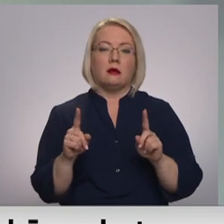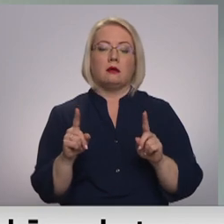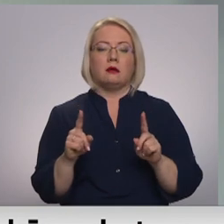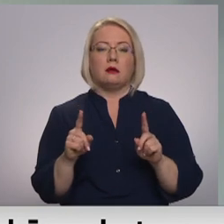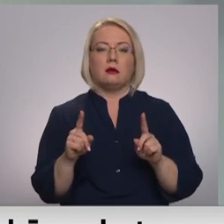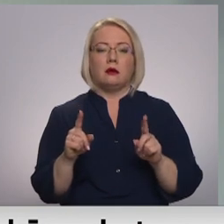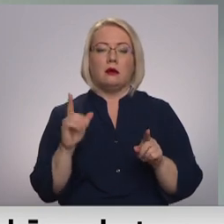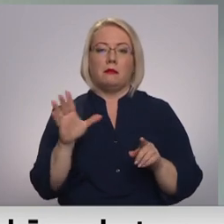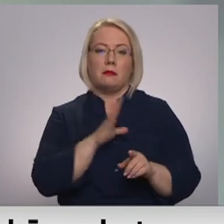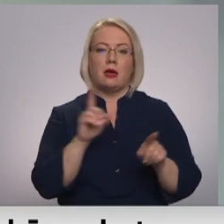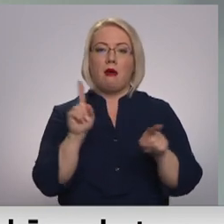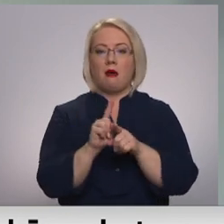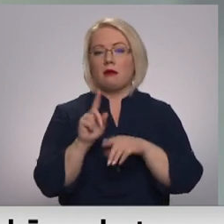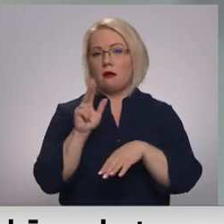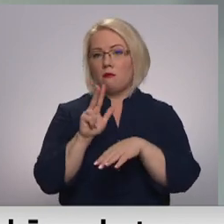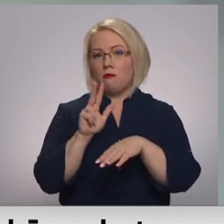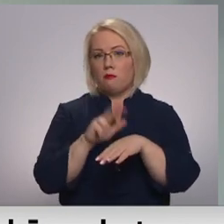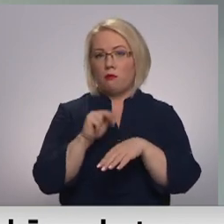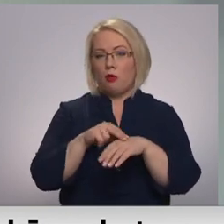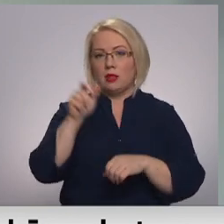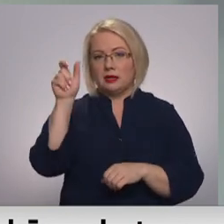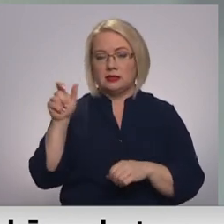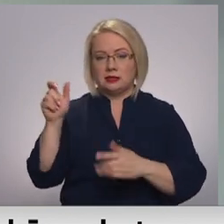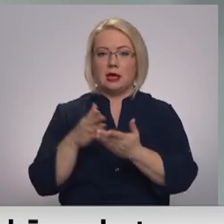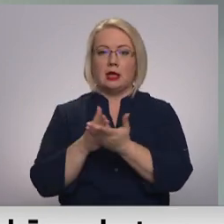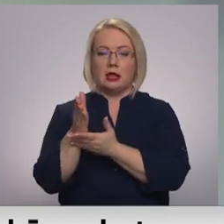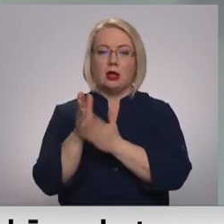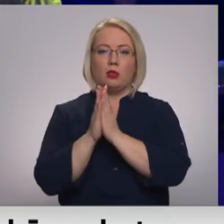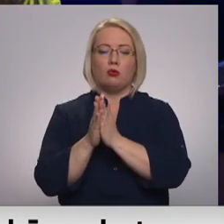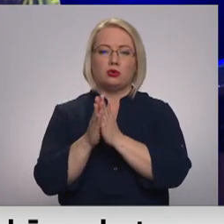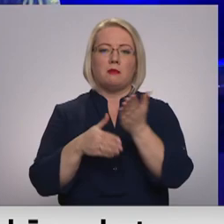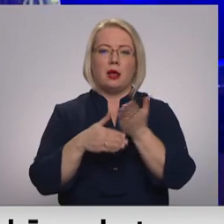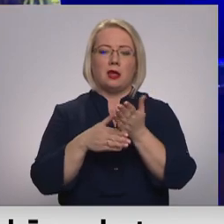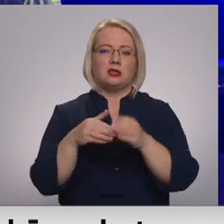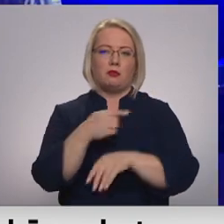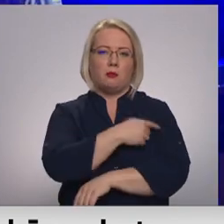Bija arī policisti vērsās pēc palīdzības pie mediķiem.